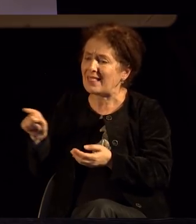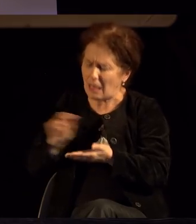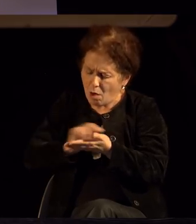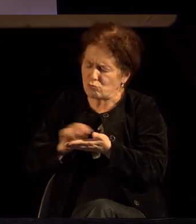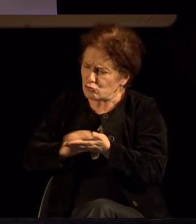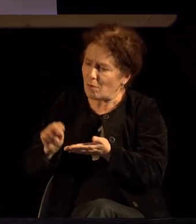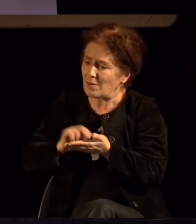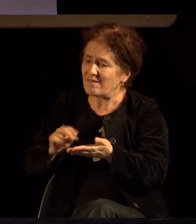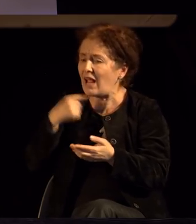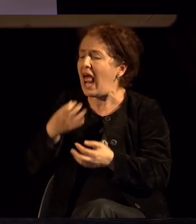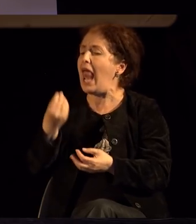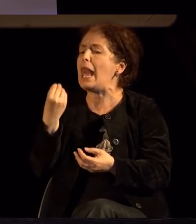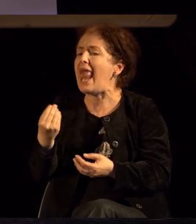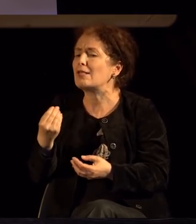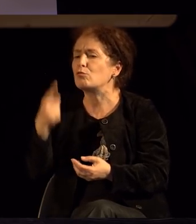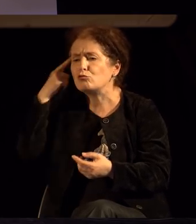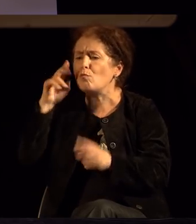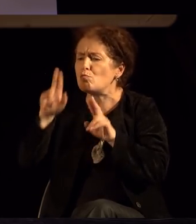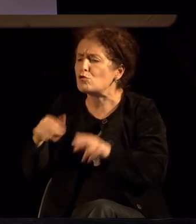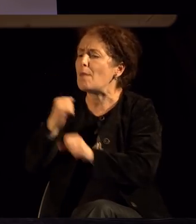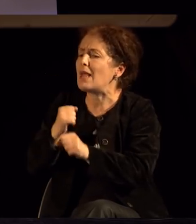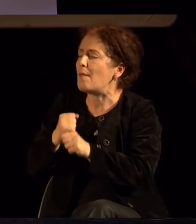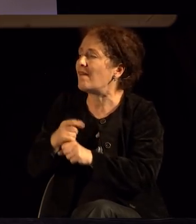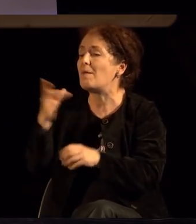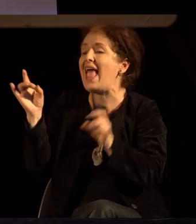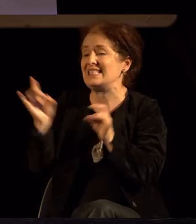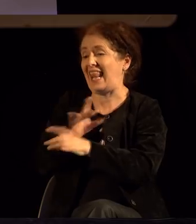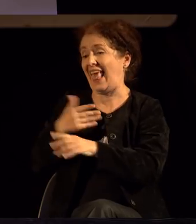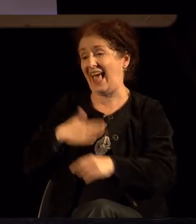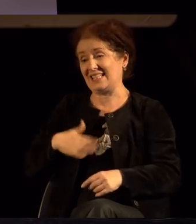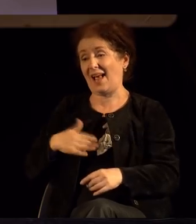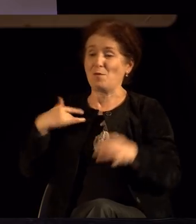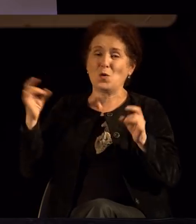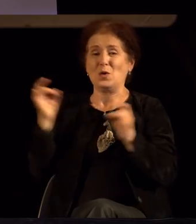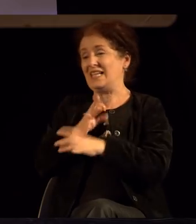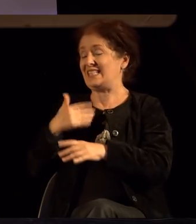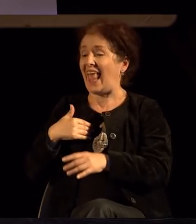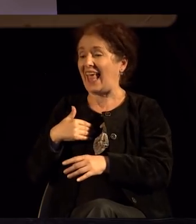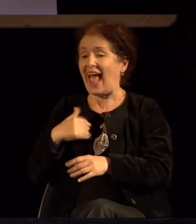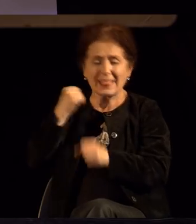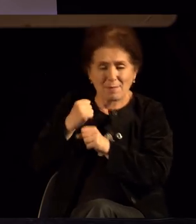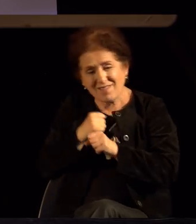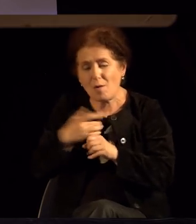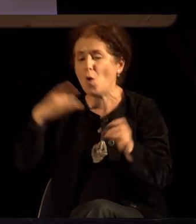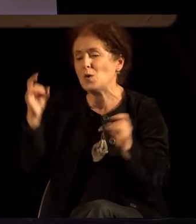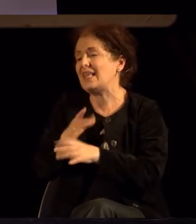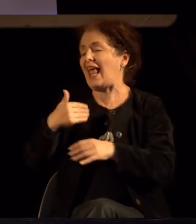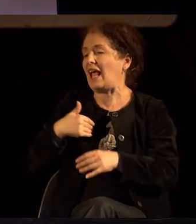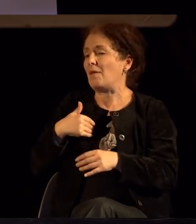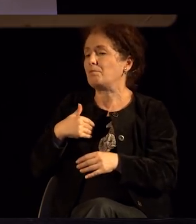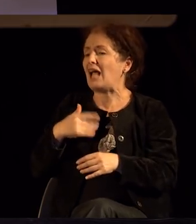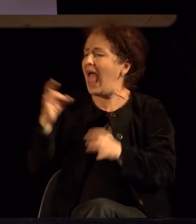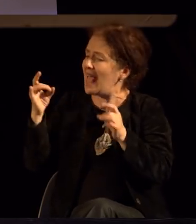знае, највисоко добро што го замислуваат луѓето, тоа е среќава. Сега не е проблем дека е